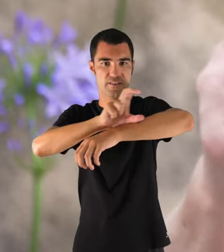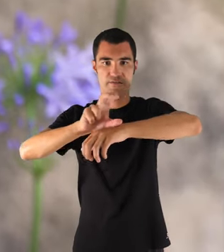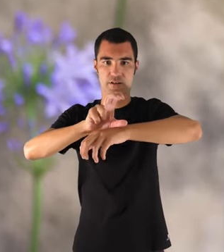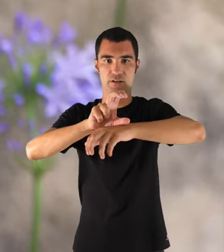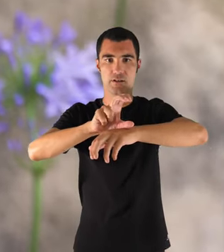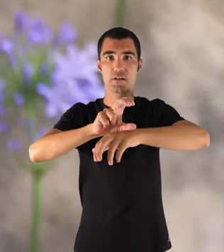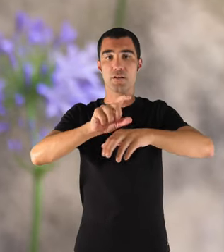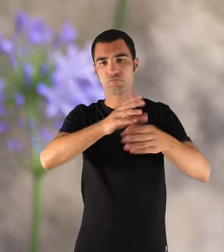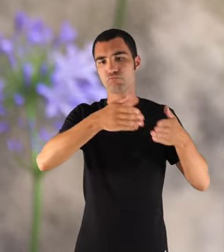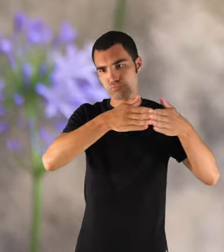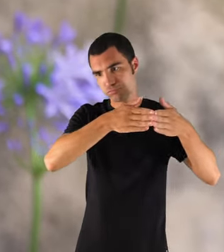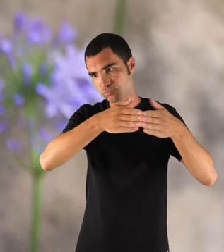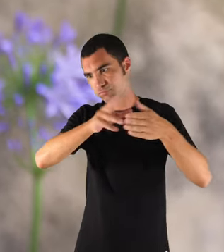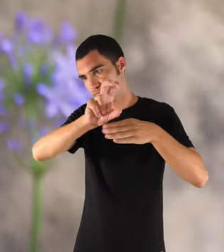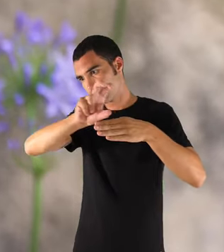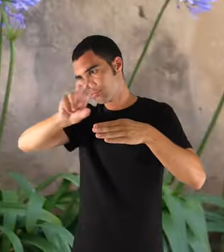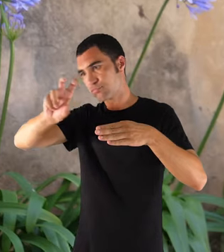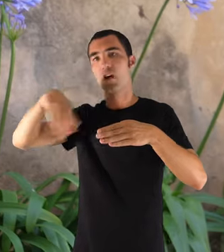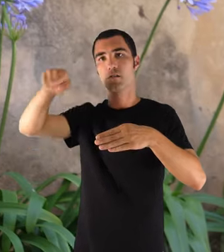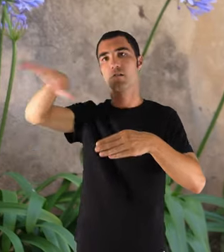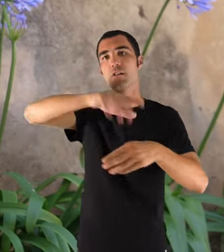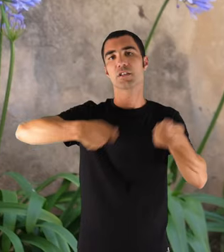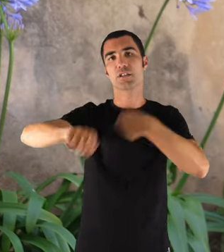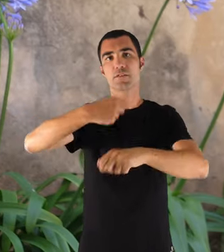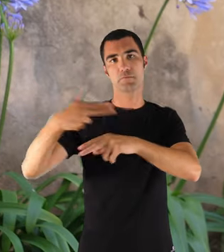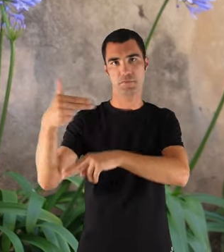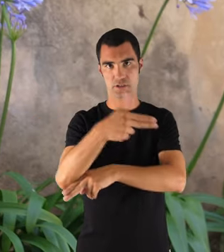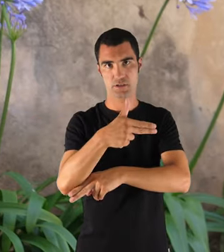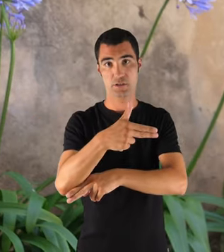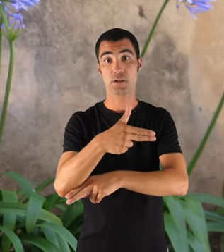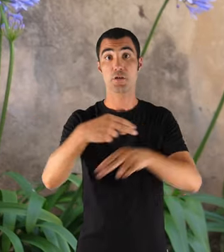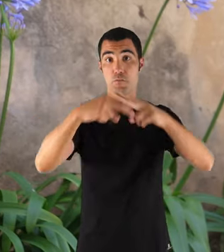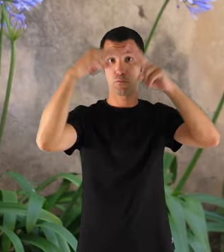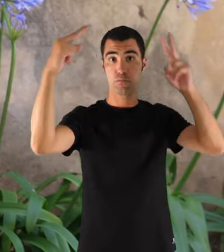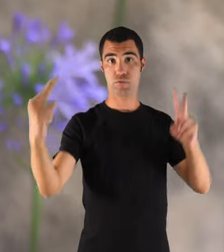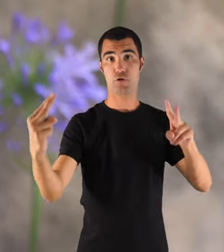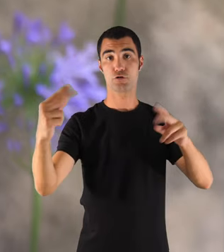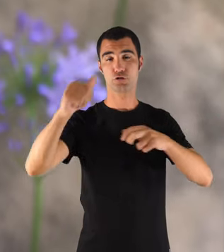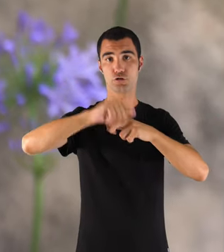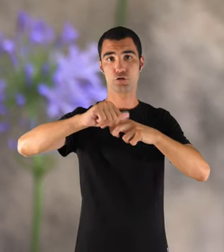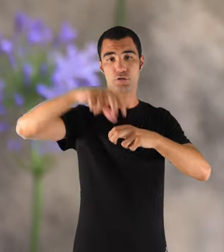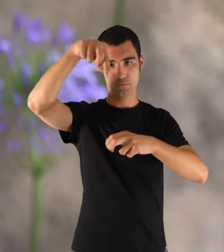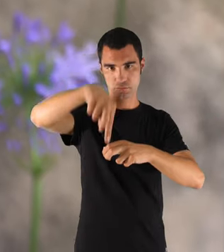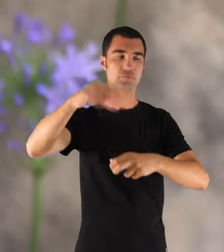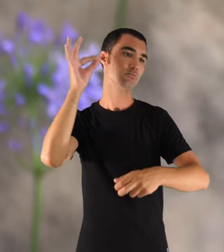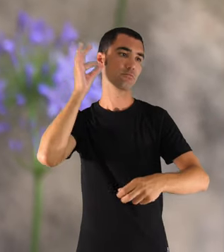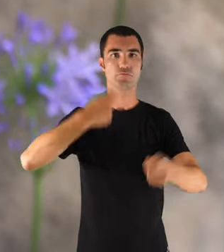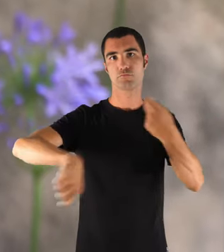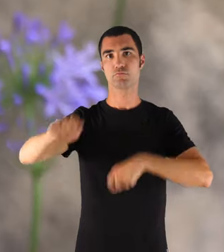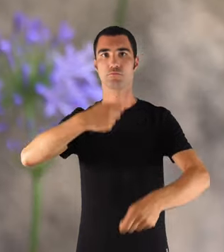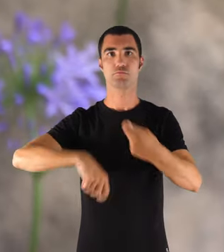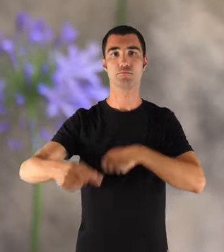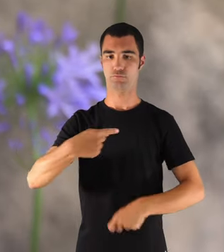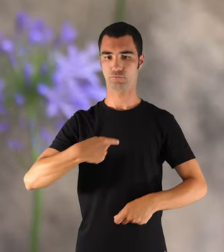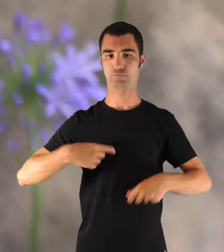fins a la pescateria. La pescateria de Montespontes, sol jo. La venedora de peix ho vaig